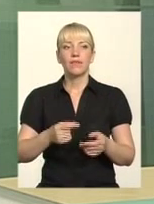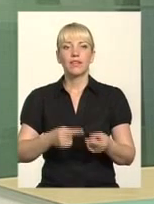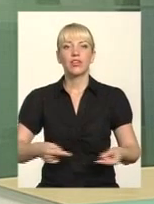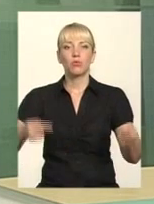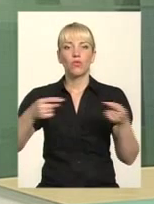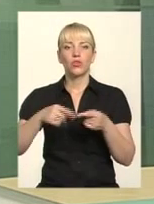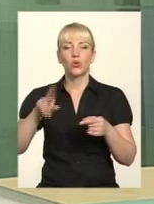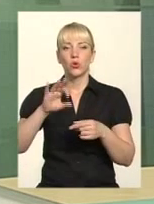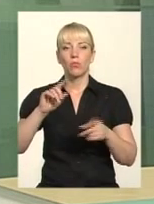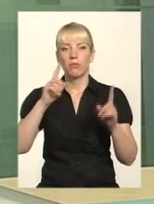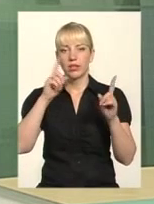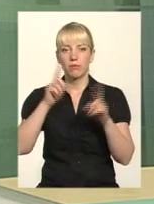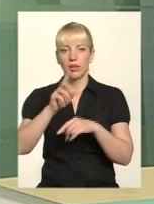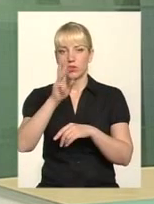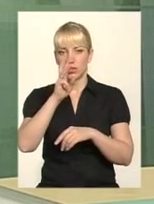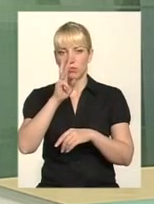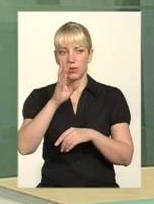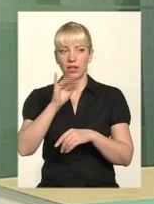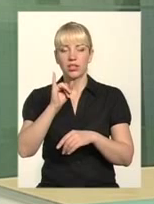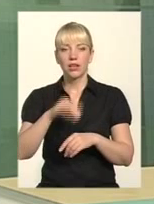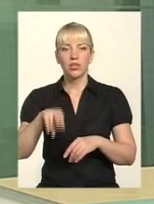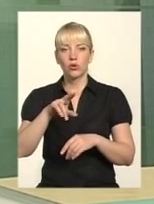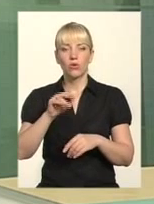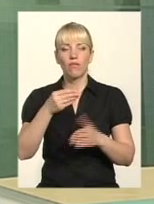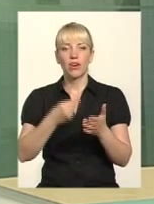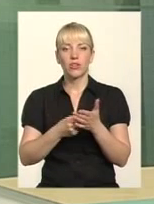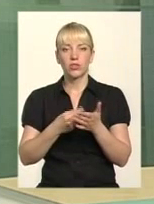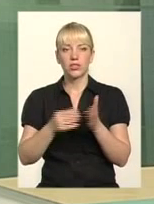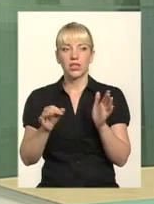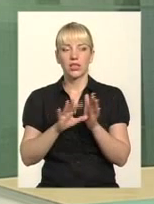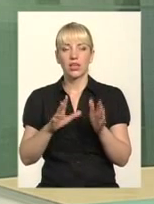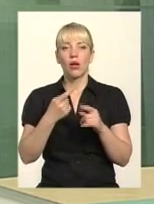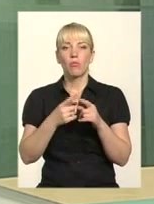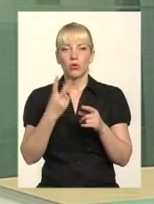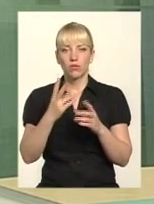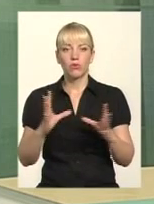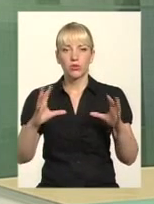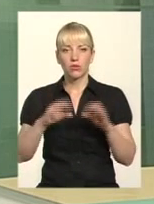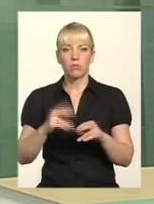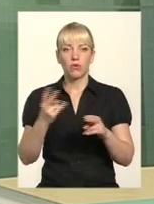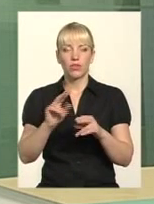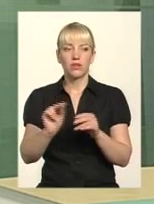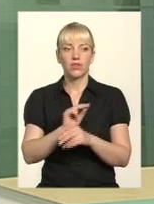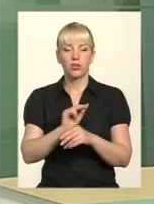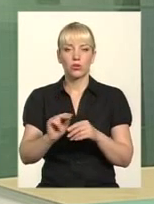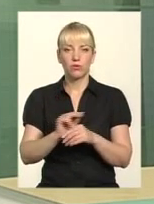заробітної плати і відповідно до вартості електричної енергії. То по двом складовим ми маємо відкоригувати.